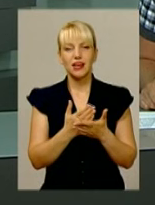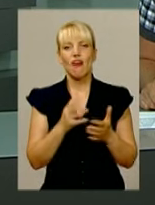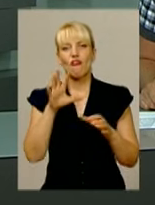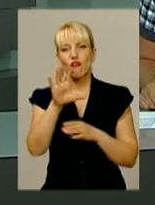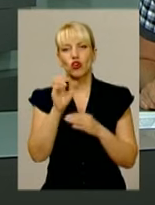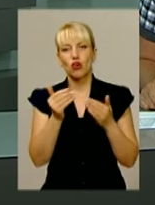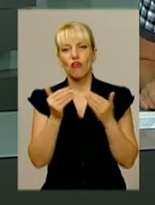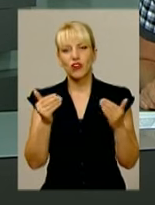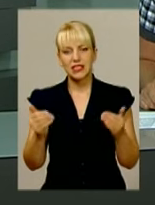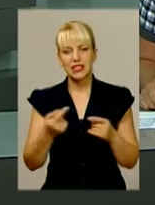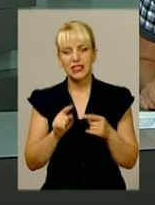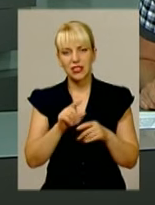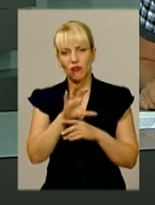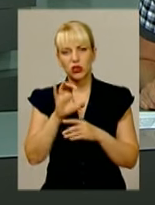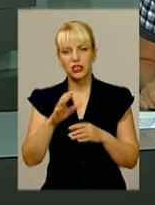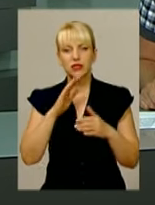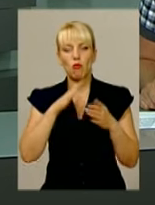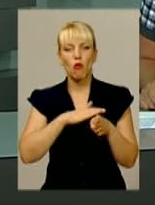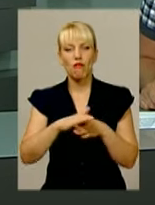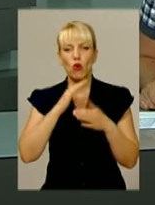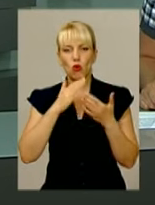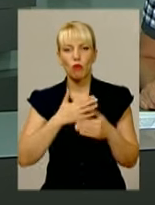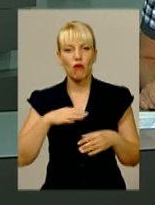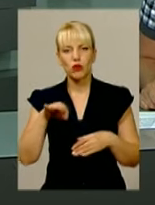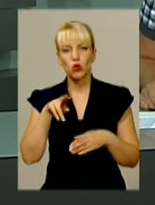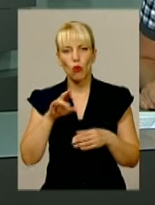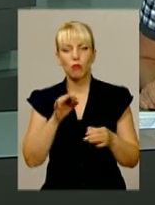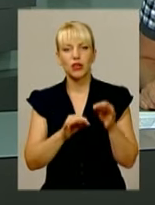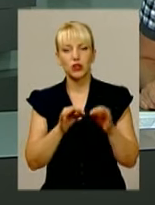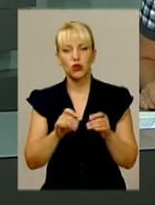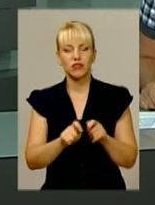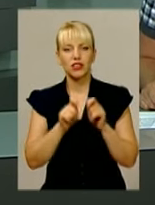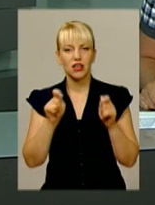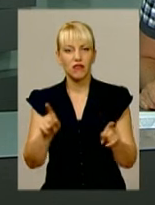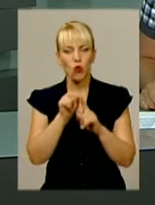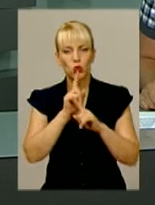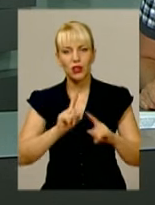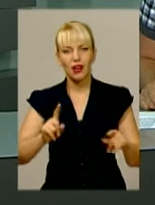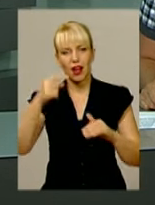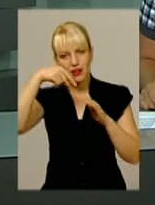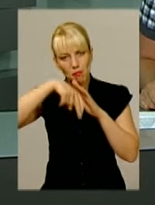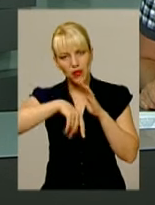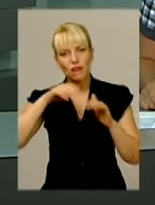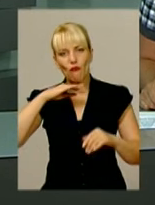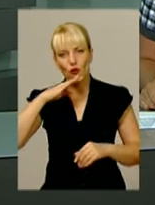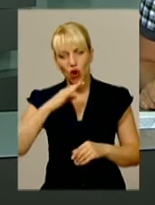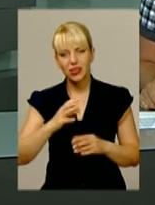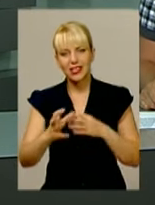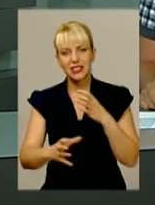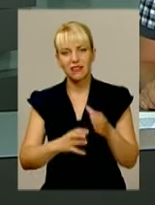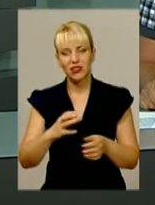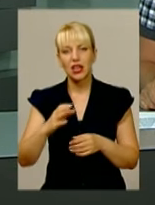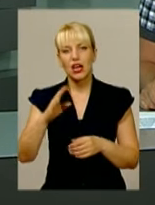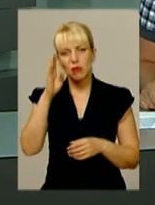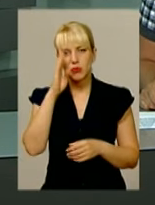Світлини автора сповнені любові до природи та відкривають глядачу унікальний підводний світ. Для довідки, Микола Заварика родом з